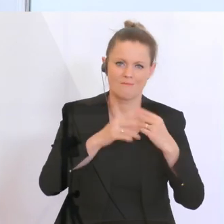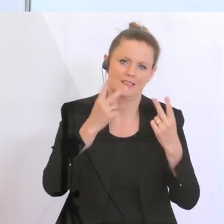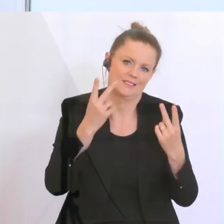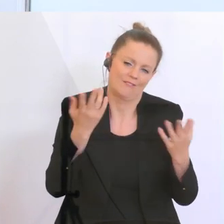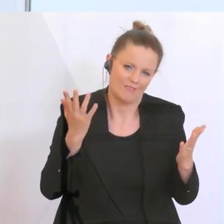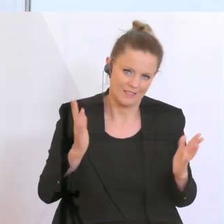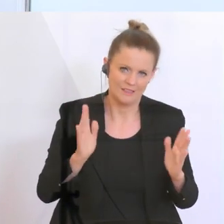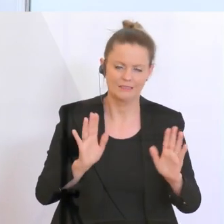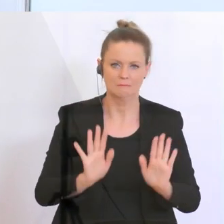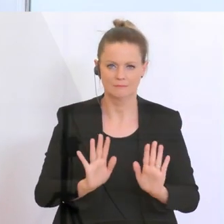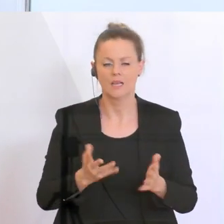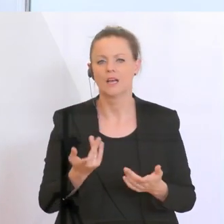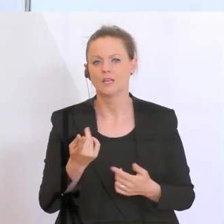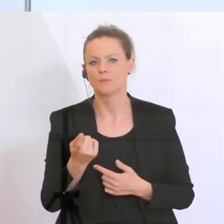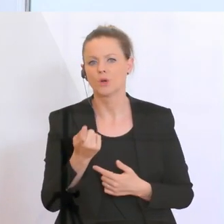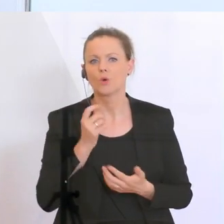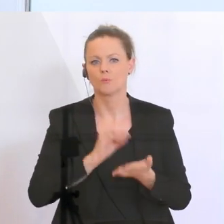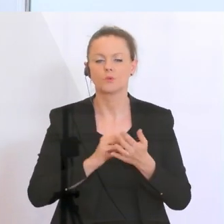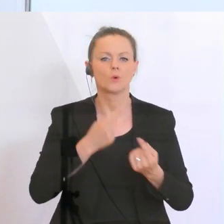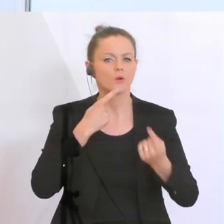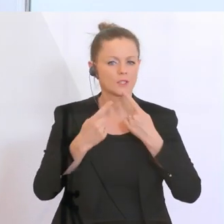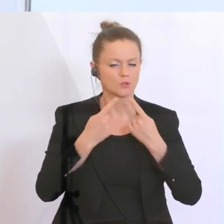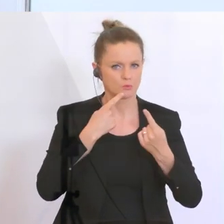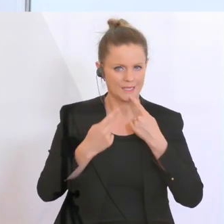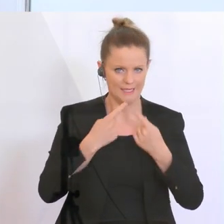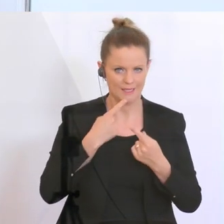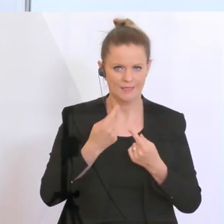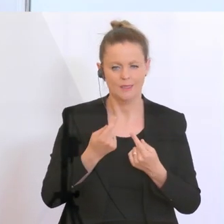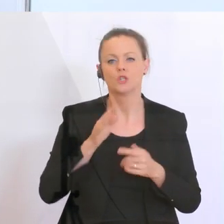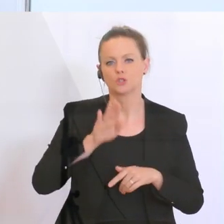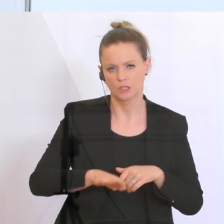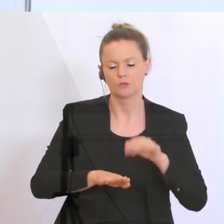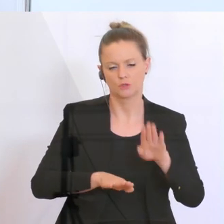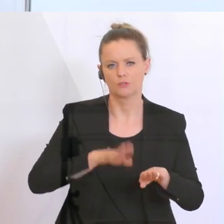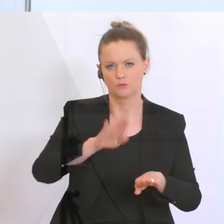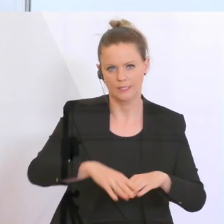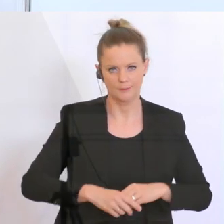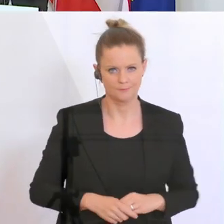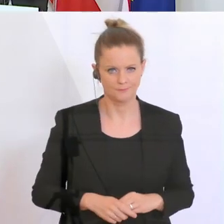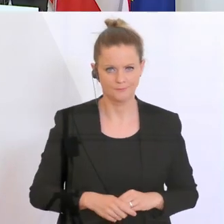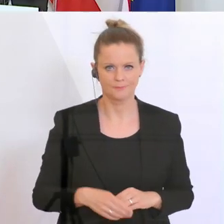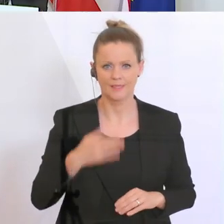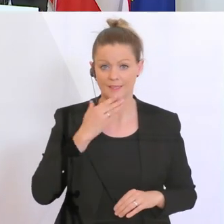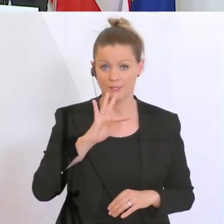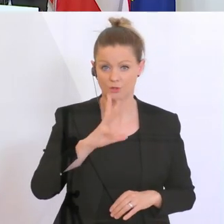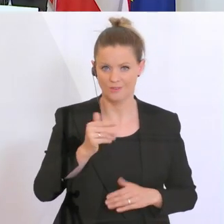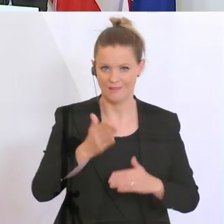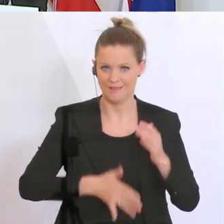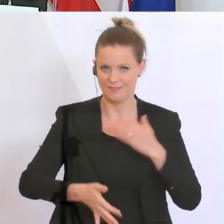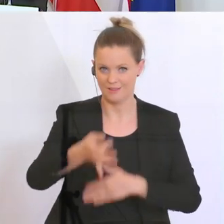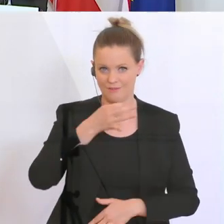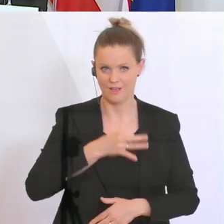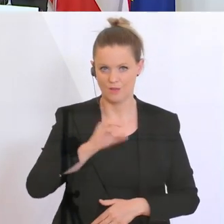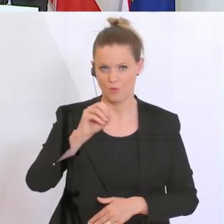Länder hierzu. Dazu wird sicherlich Gespräche geben, aber das auch Schritt für Schritt. Dankeschön. Dann letzte Frage